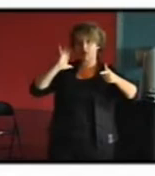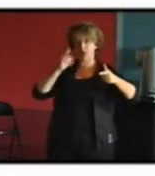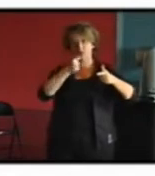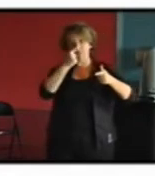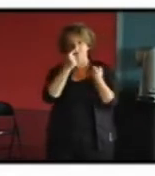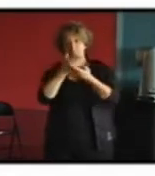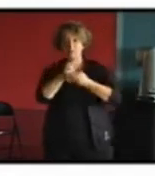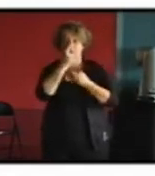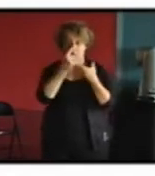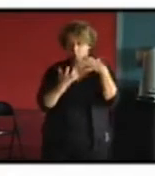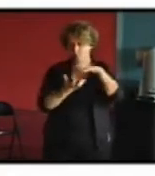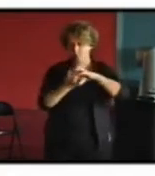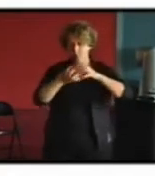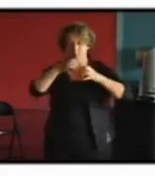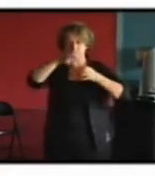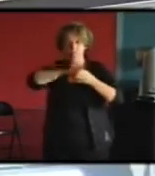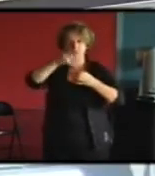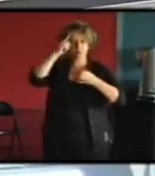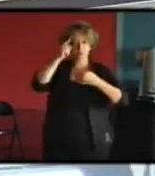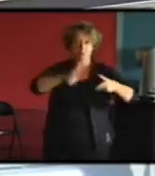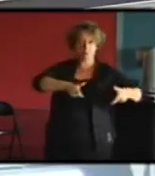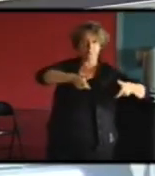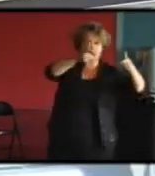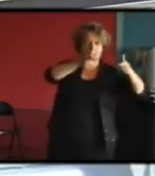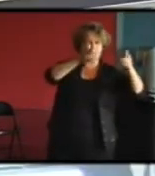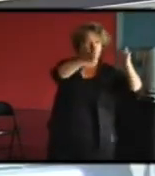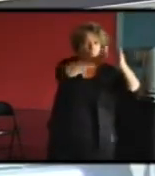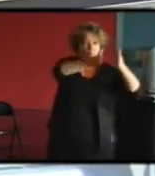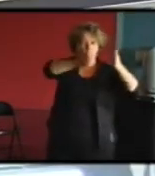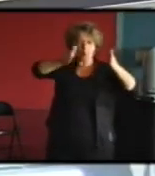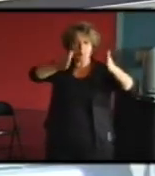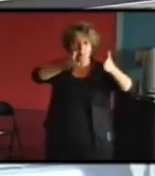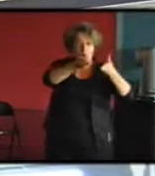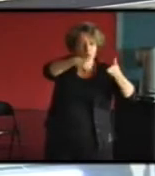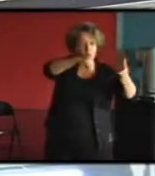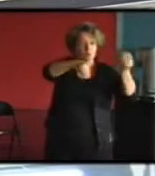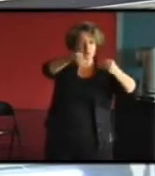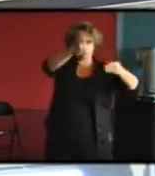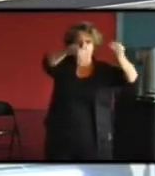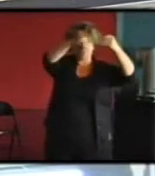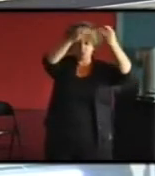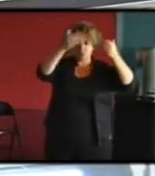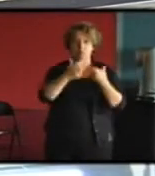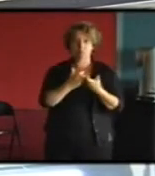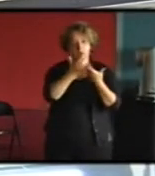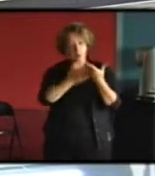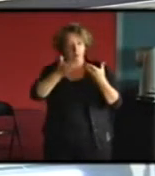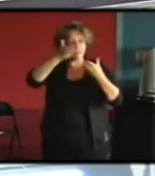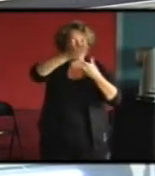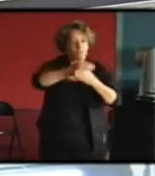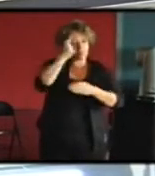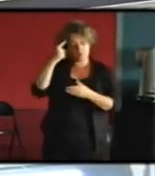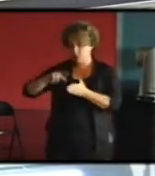c'est beaucoup d'éléments collés différents et ça fait pas de cadeau quand on se trompe de solution